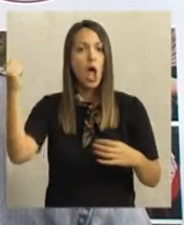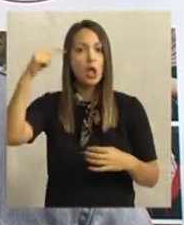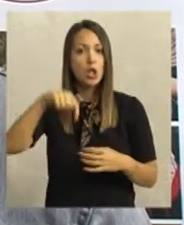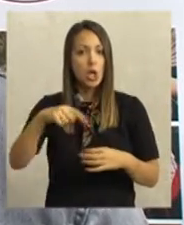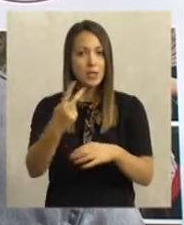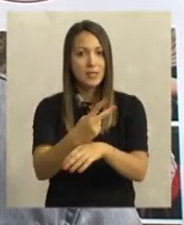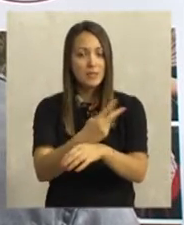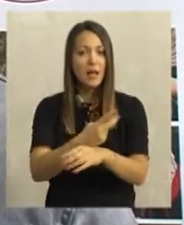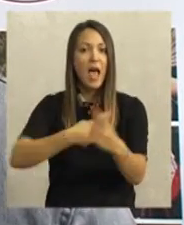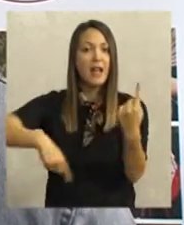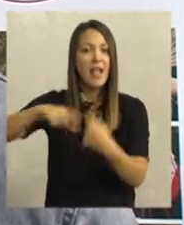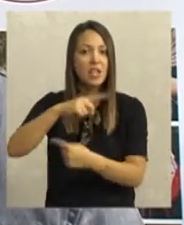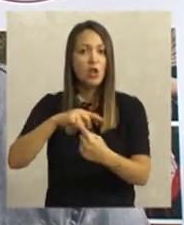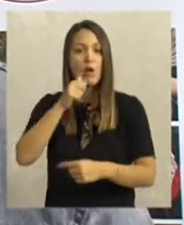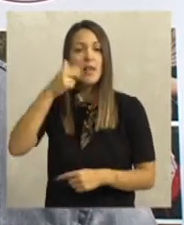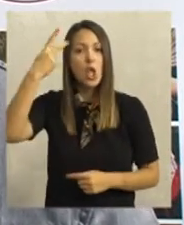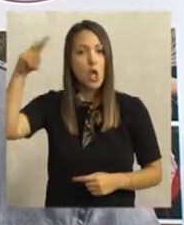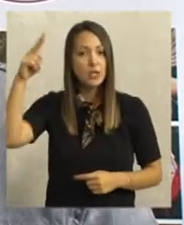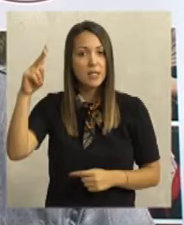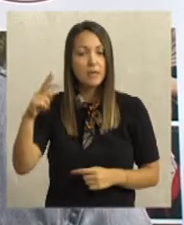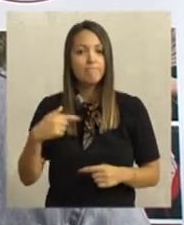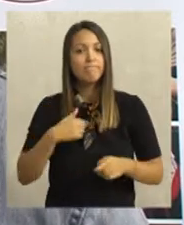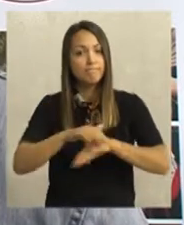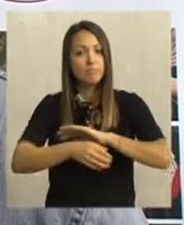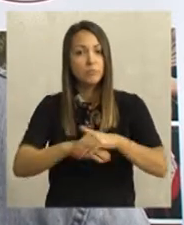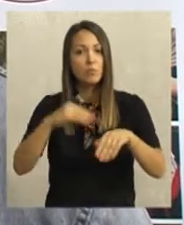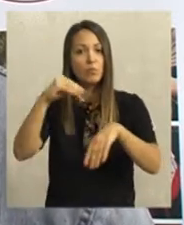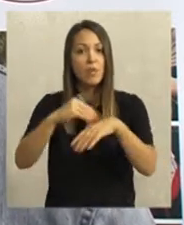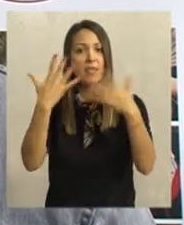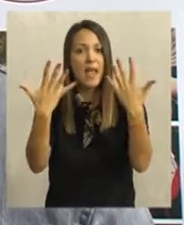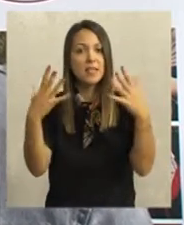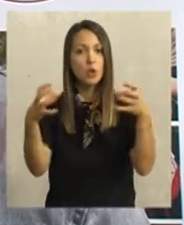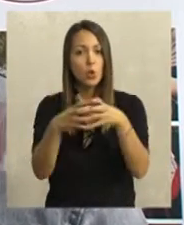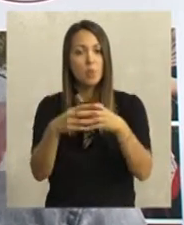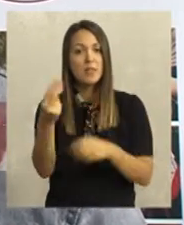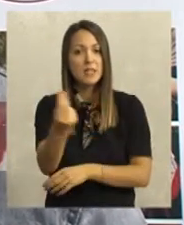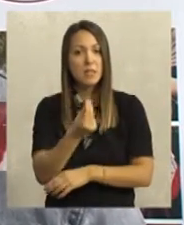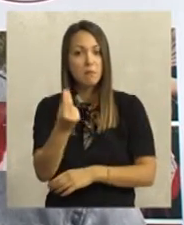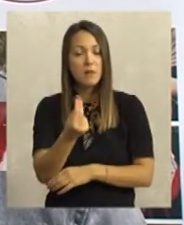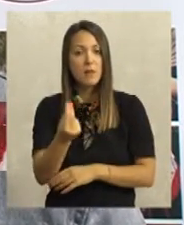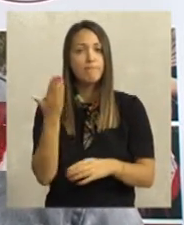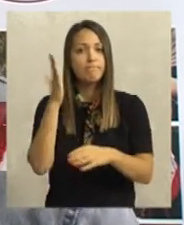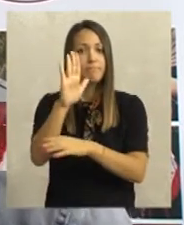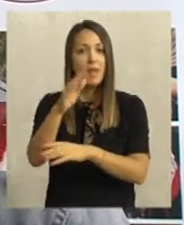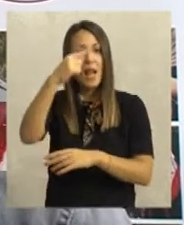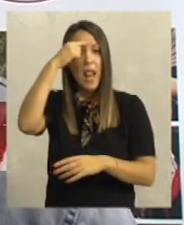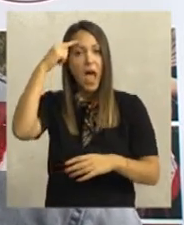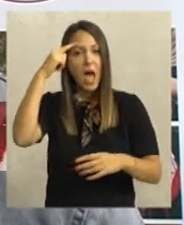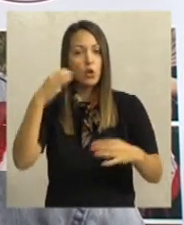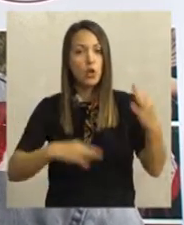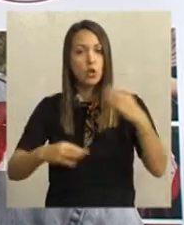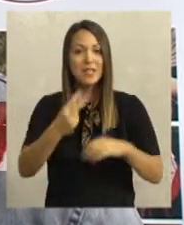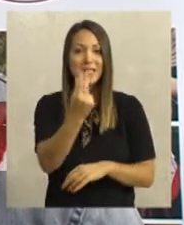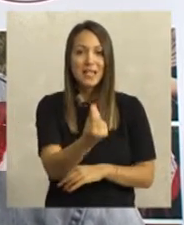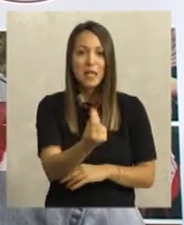iz zemlje, iz regiona, iz inostranstva i zaista nam je zadovoljstvo što možemo da najavimo deset grupa iz Srbije koje će predstaviti narodne nošnje,